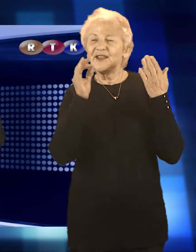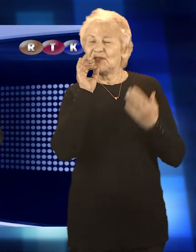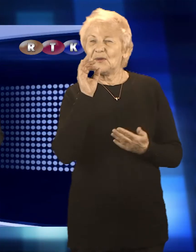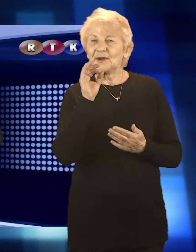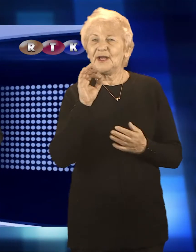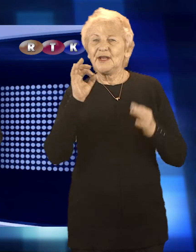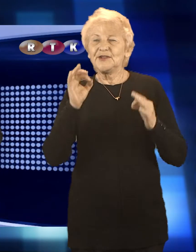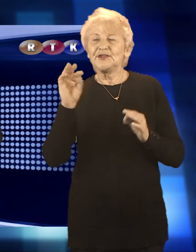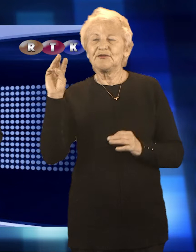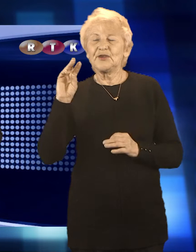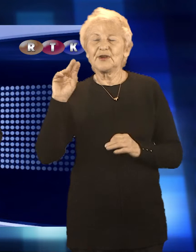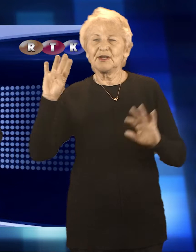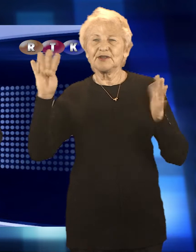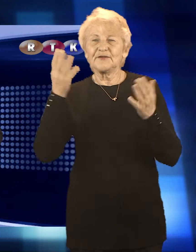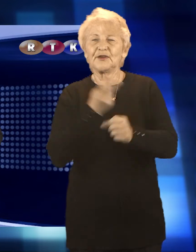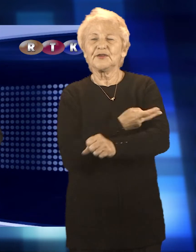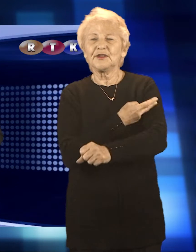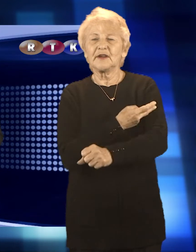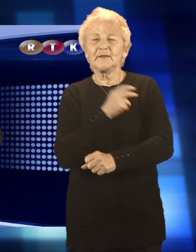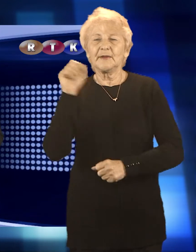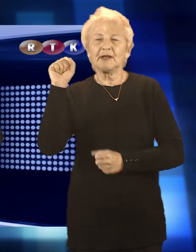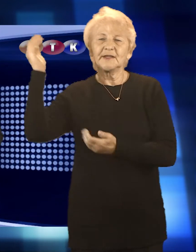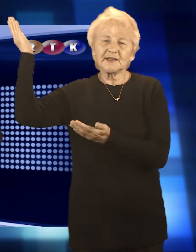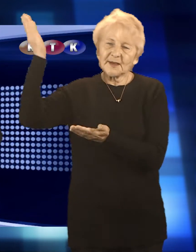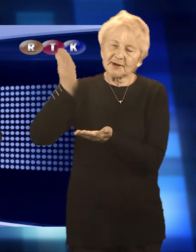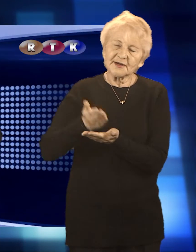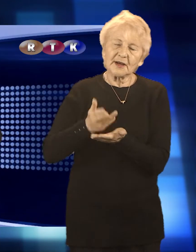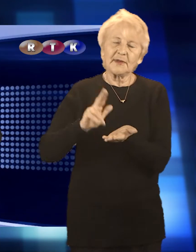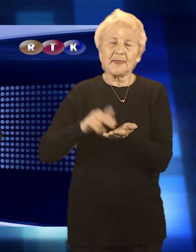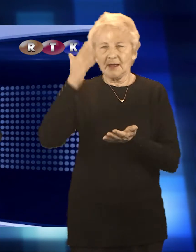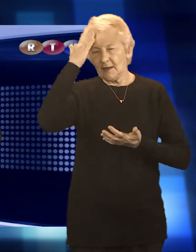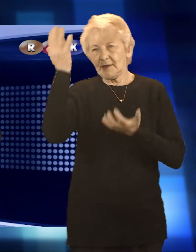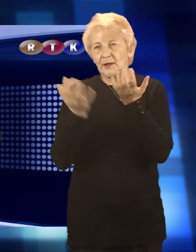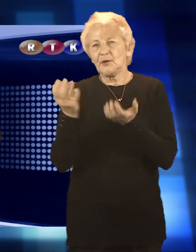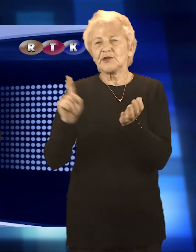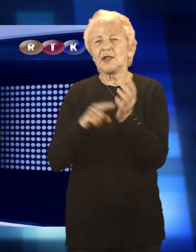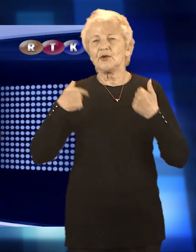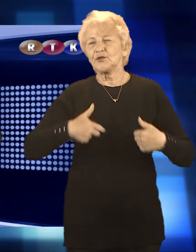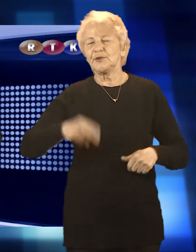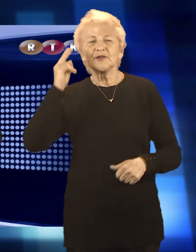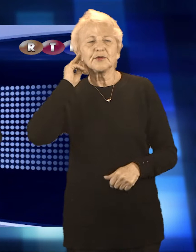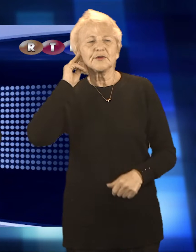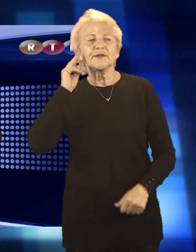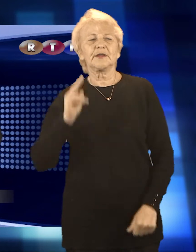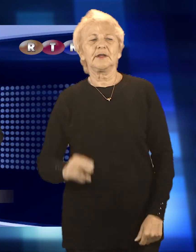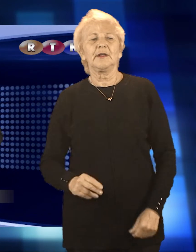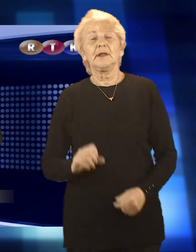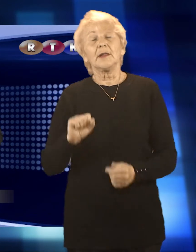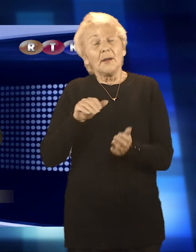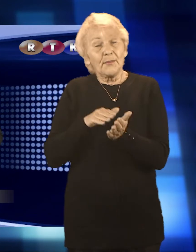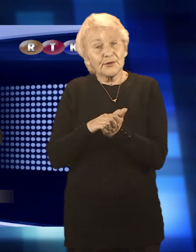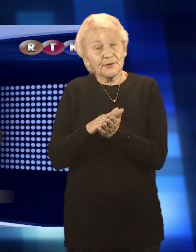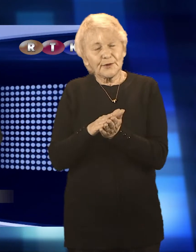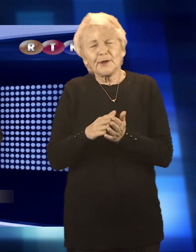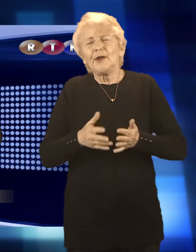Dzień dobry, dziś wtorek, 9 czerwca, Joanna Jędraszczyk-Kałwak. Zapraszam na wiadomości dla niesłyszących. A na